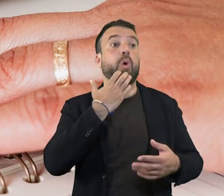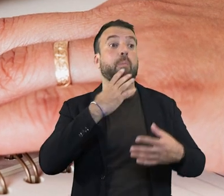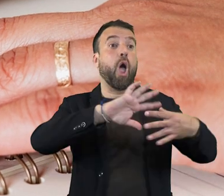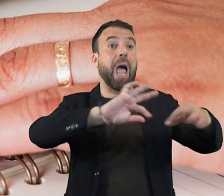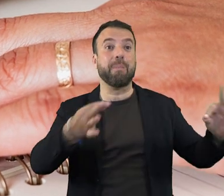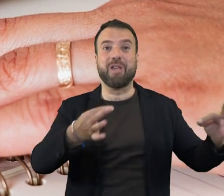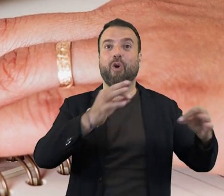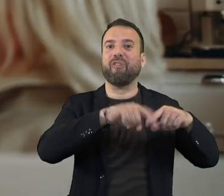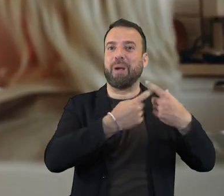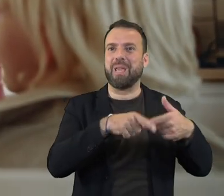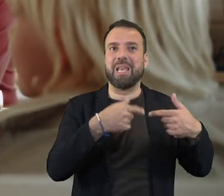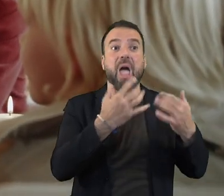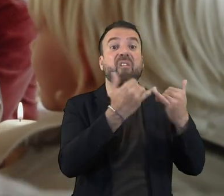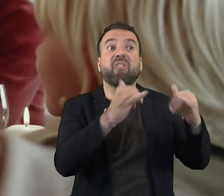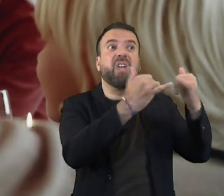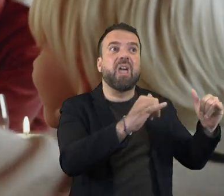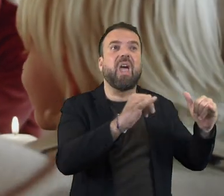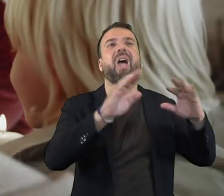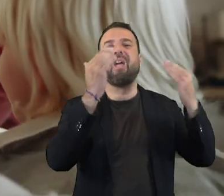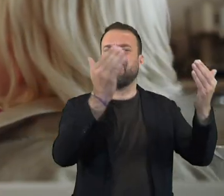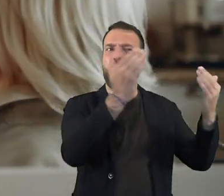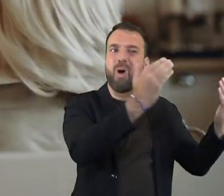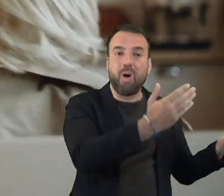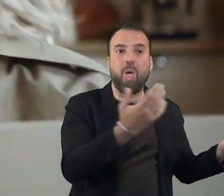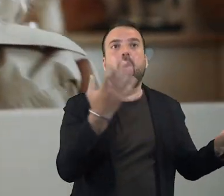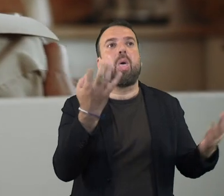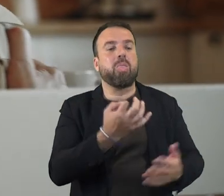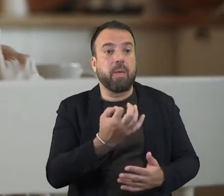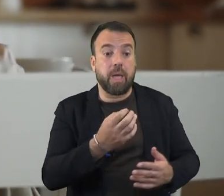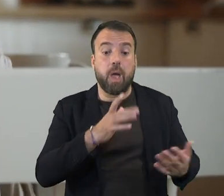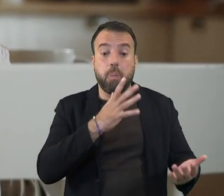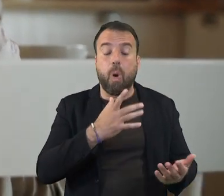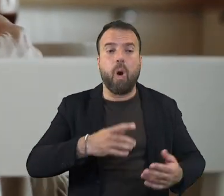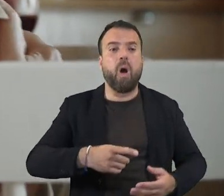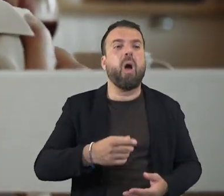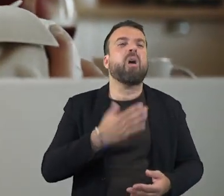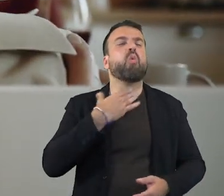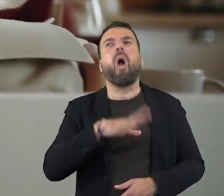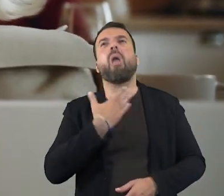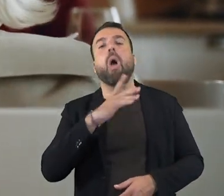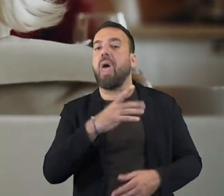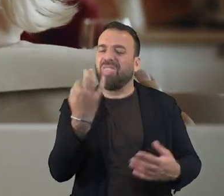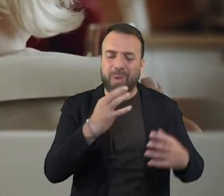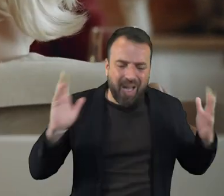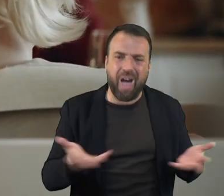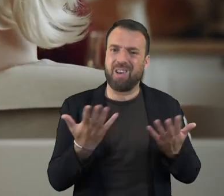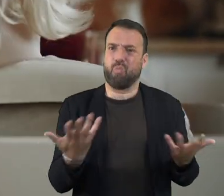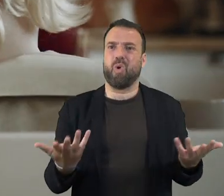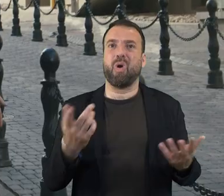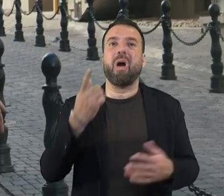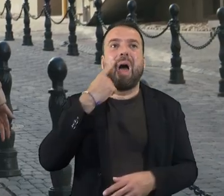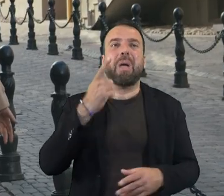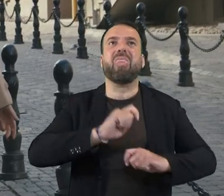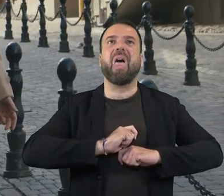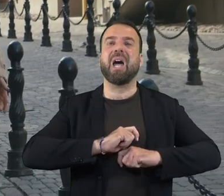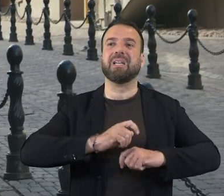Feliciteu les festes als vostres amics i familiars. Obligueu-vos, malgrat la manca de ganes, perquè aquestes rutines posen ordre a la